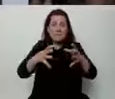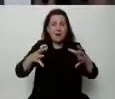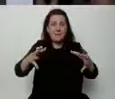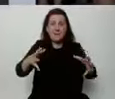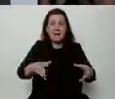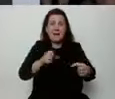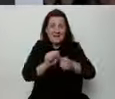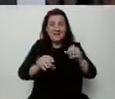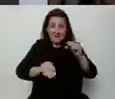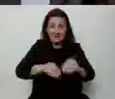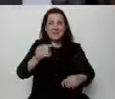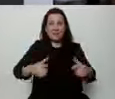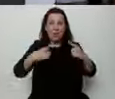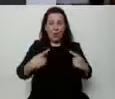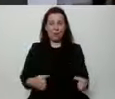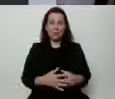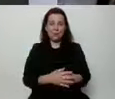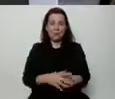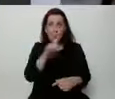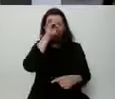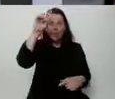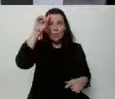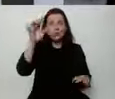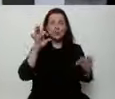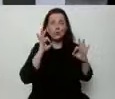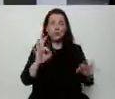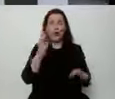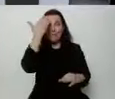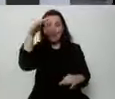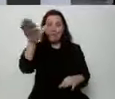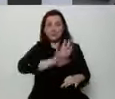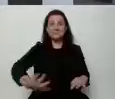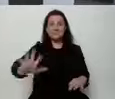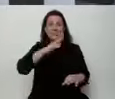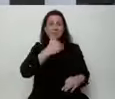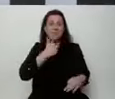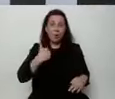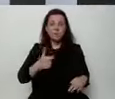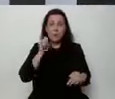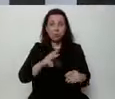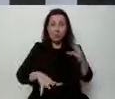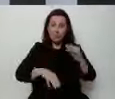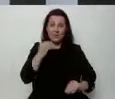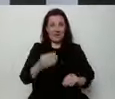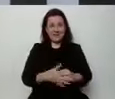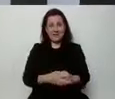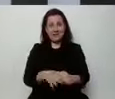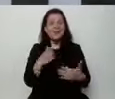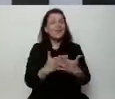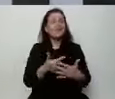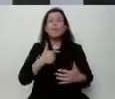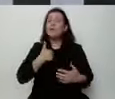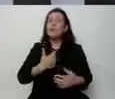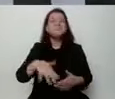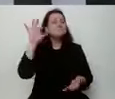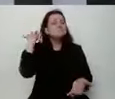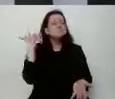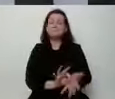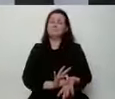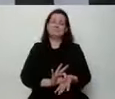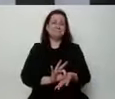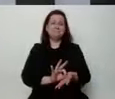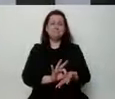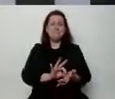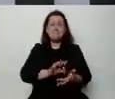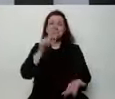więcej. Bo ludzi dobrej woli w Polsce jest więcej. I dlatego jestem absolutnie przekonany, że